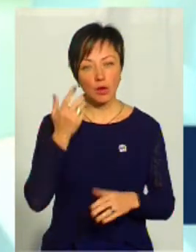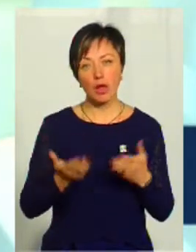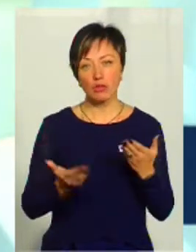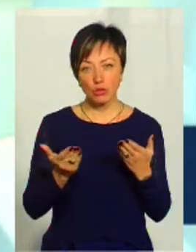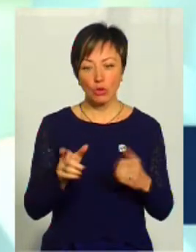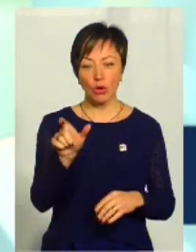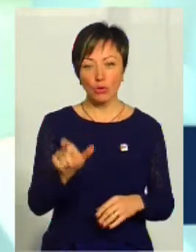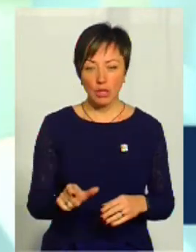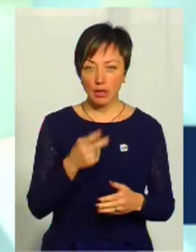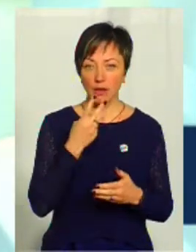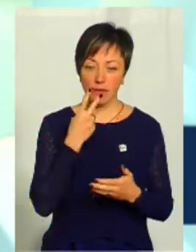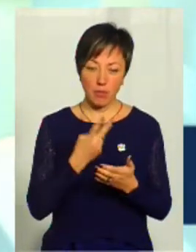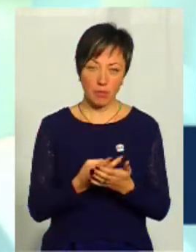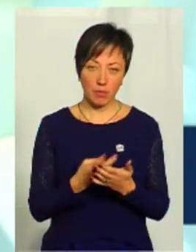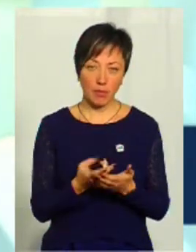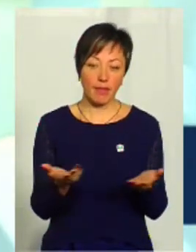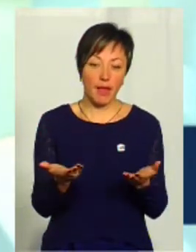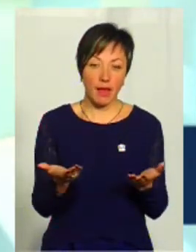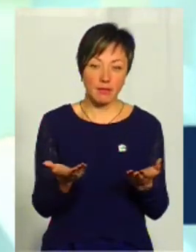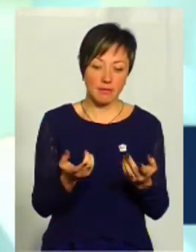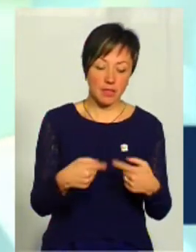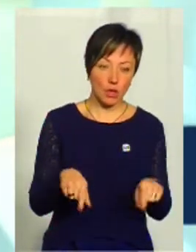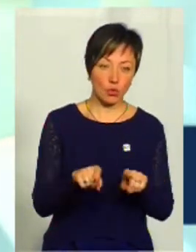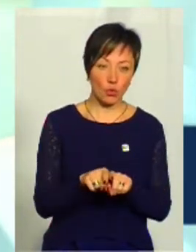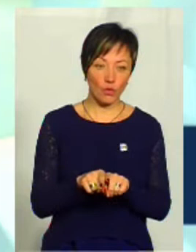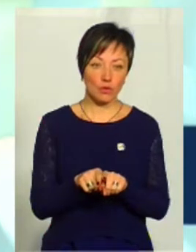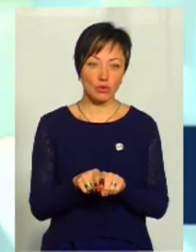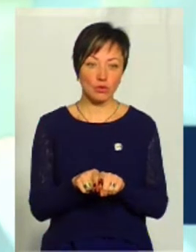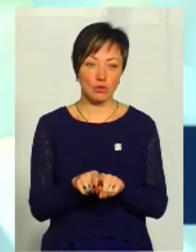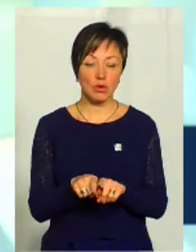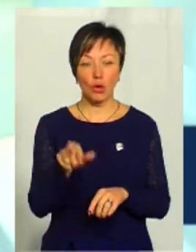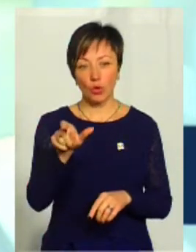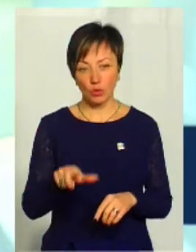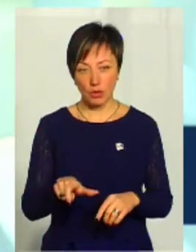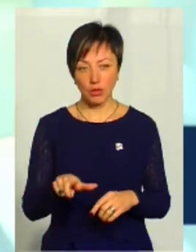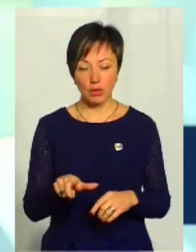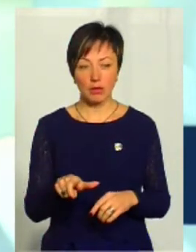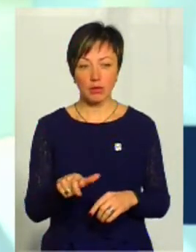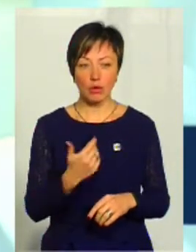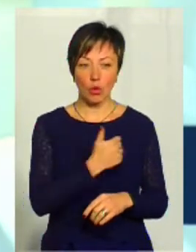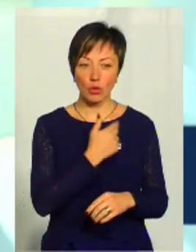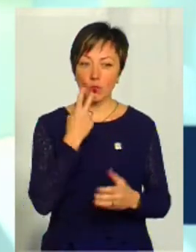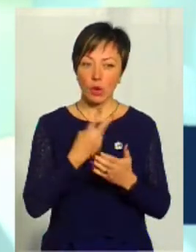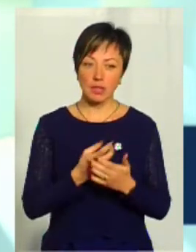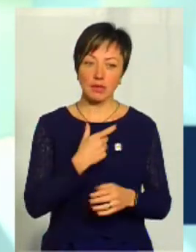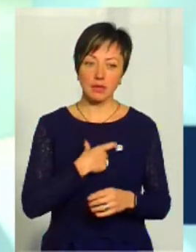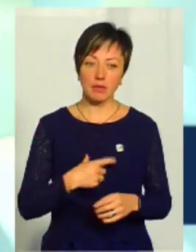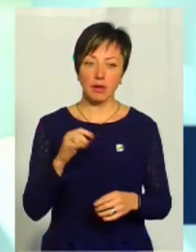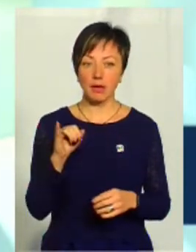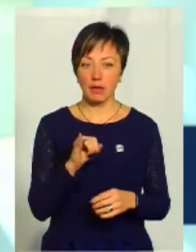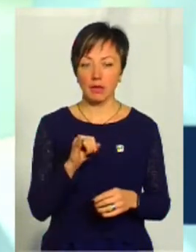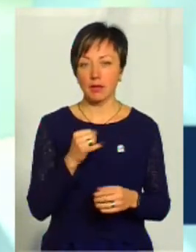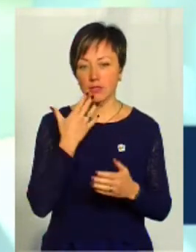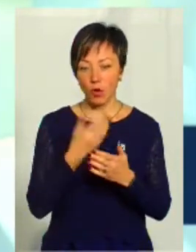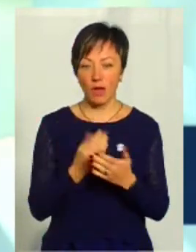якщо вона виявляється, скажімо, десь в якомусь середовищі, то людина хоче показати себе і показує